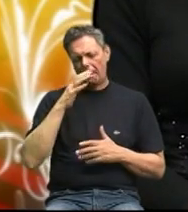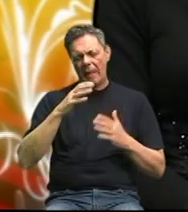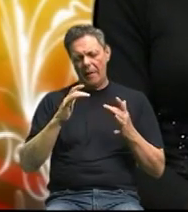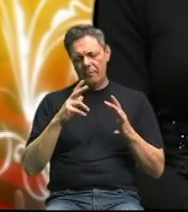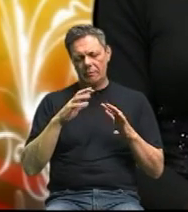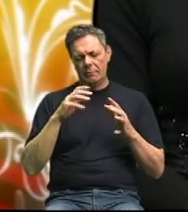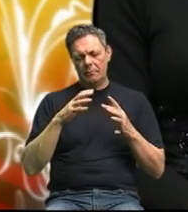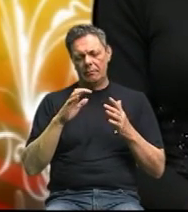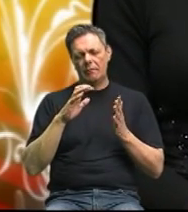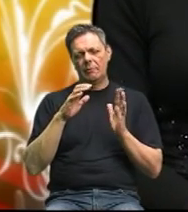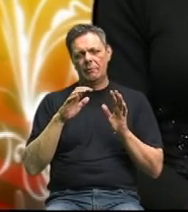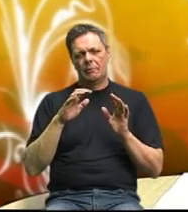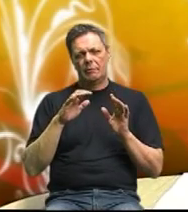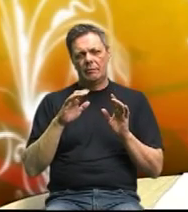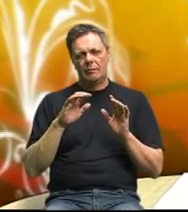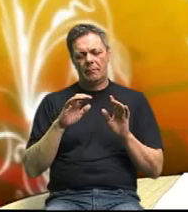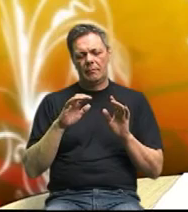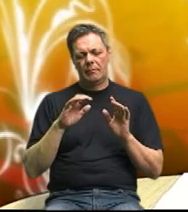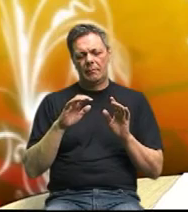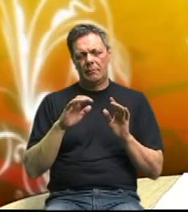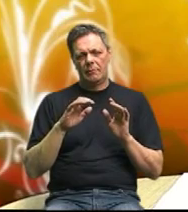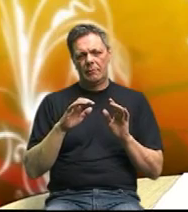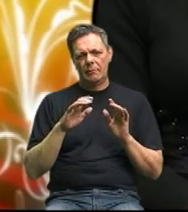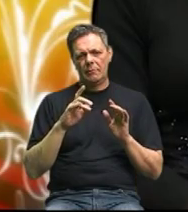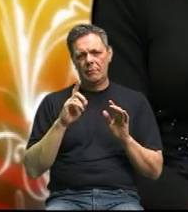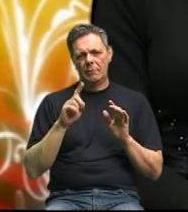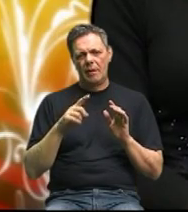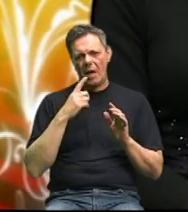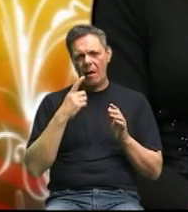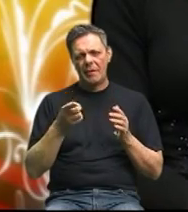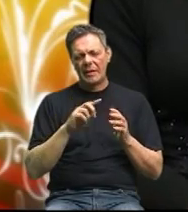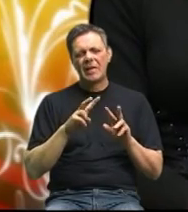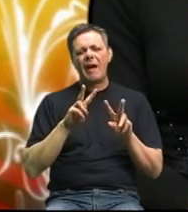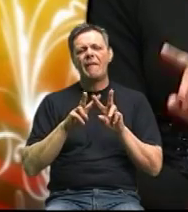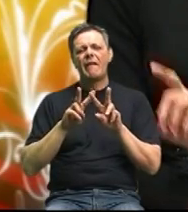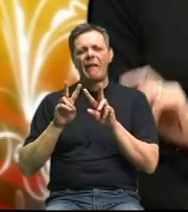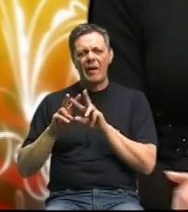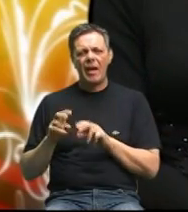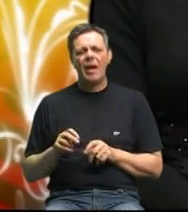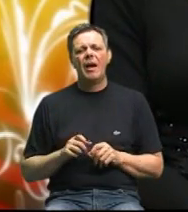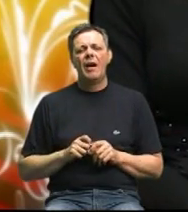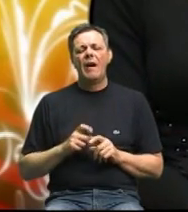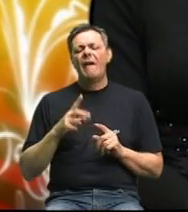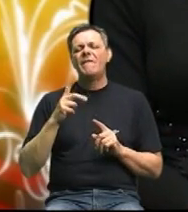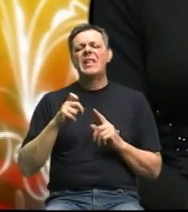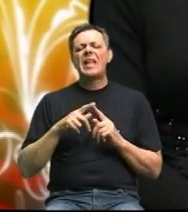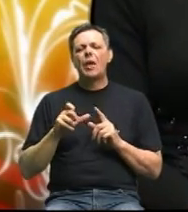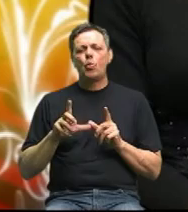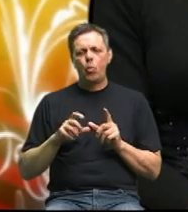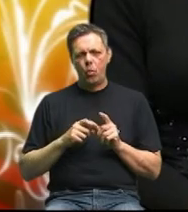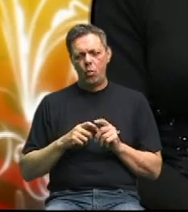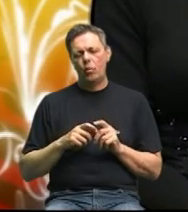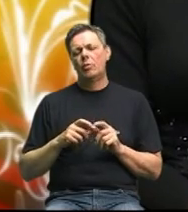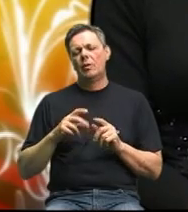www vaš jel tako nije ima stranicu www vitadu tačka Hr vitadu je zajedno